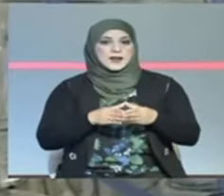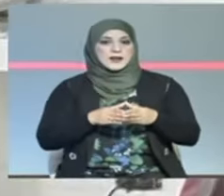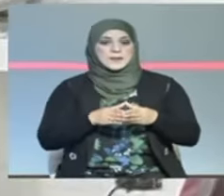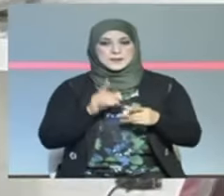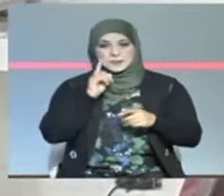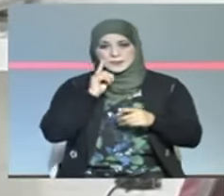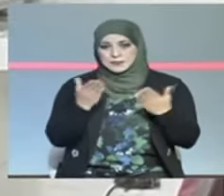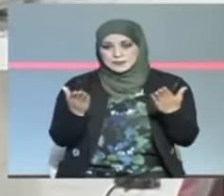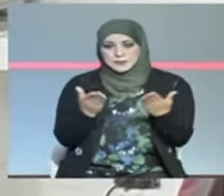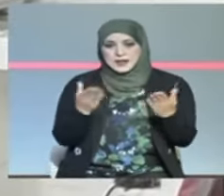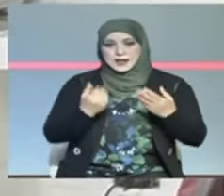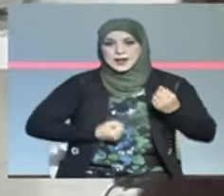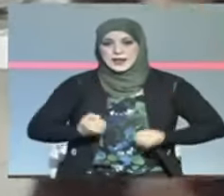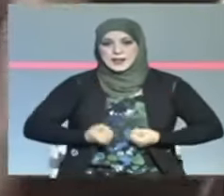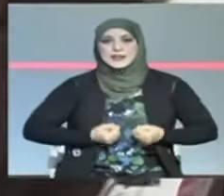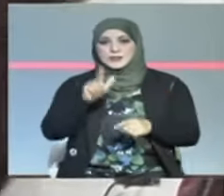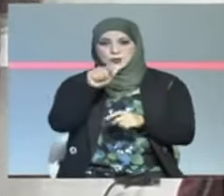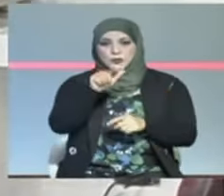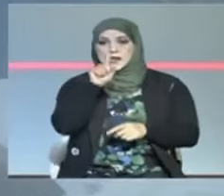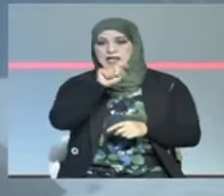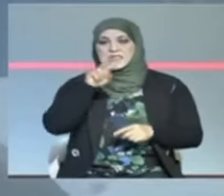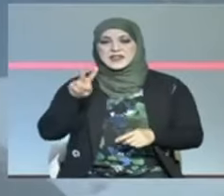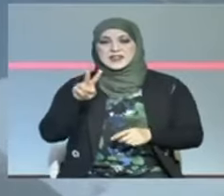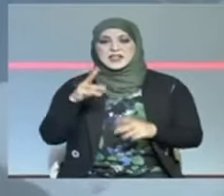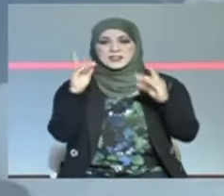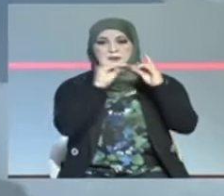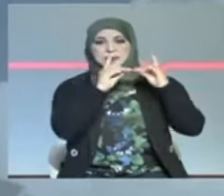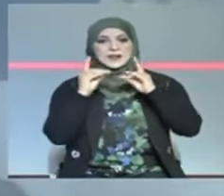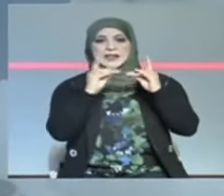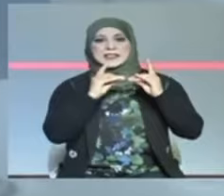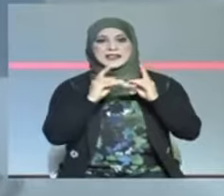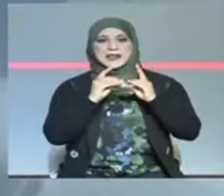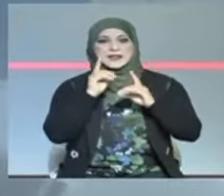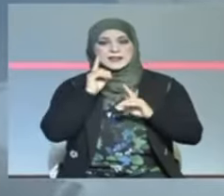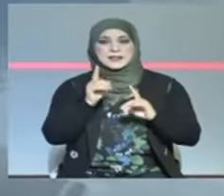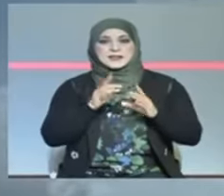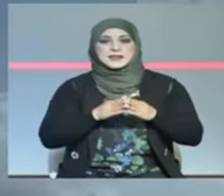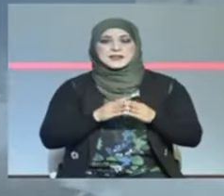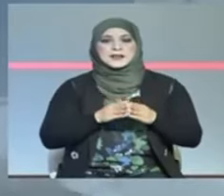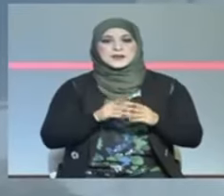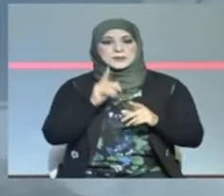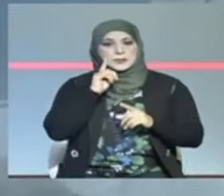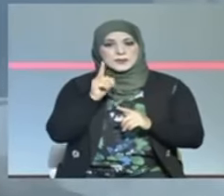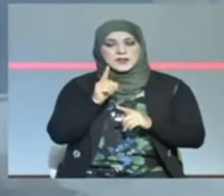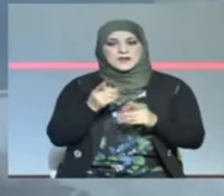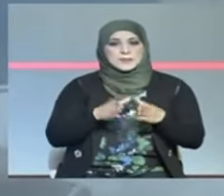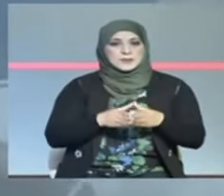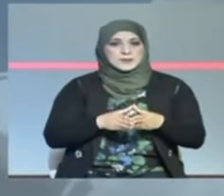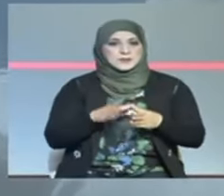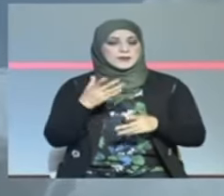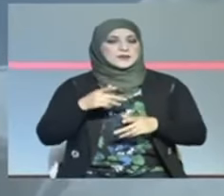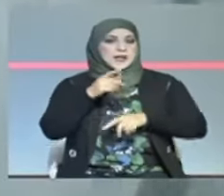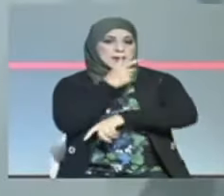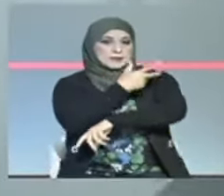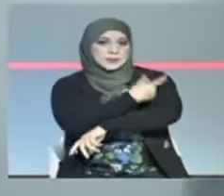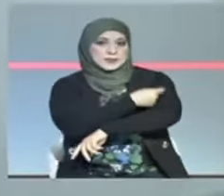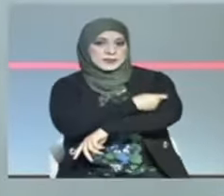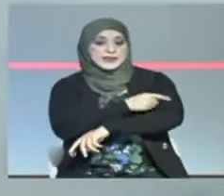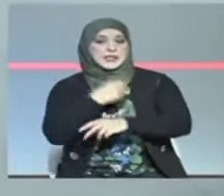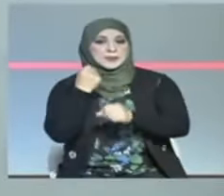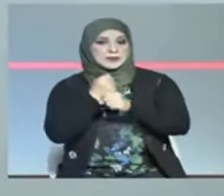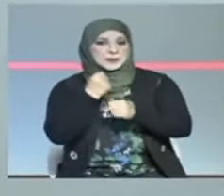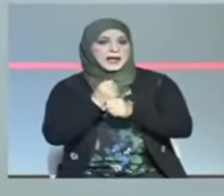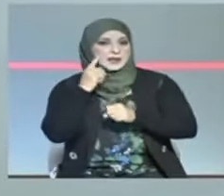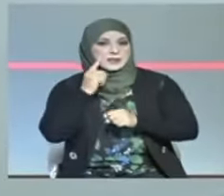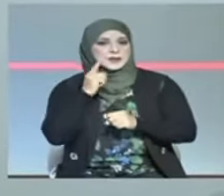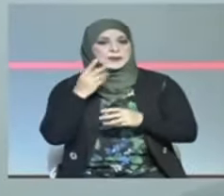تقول أن القسم الذي وجد به 12 سرير فقط ويشتغل فيه نحو 35 إطار شبه طبي تؤكد